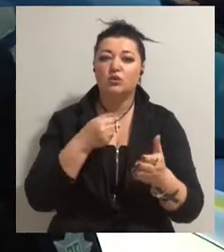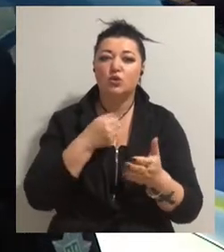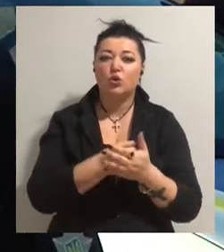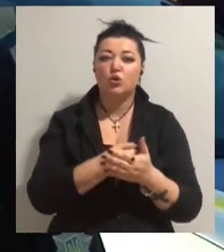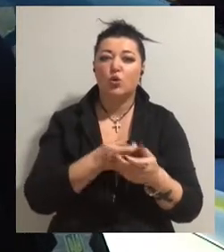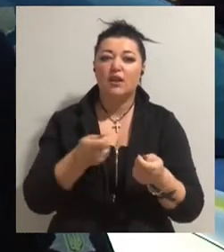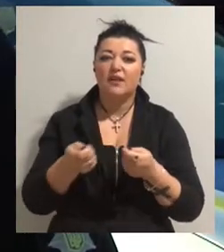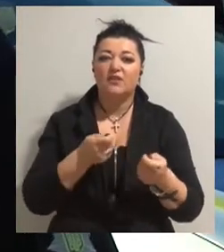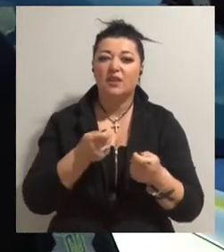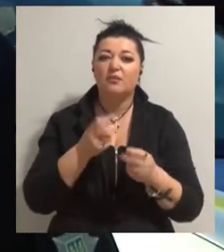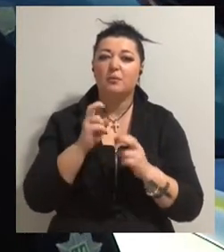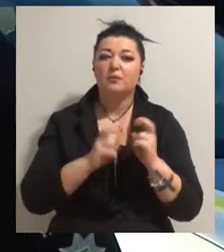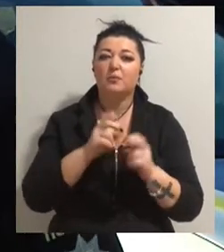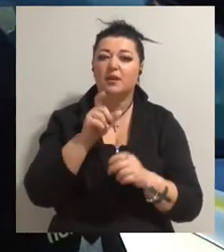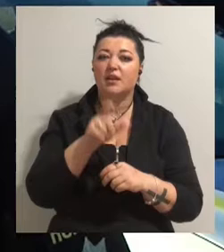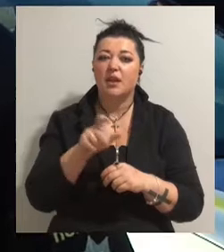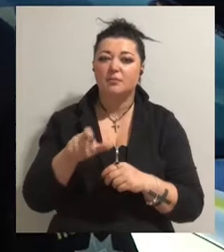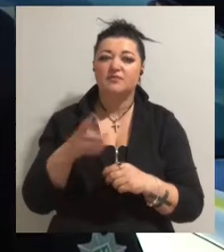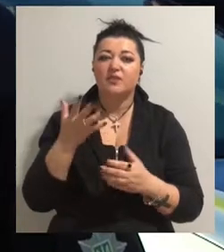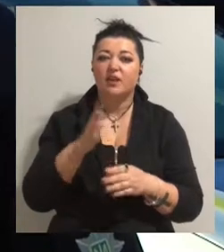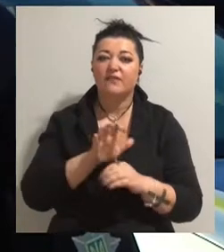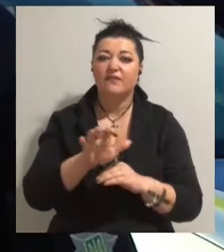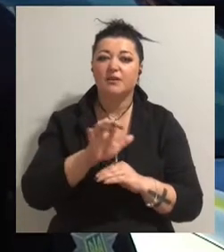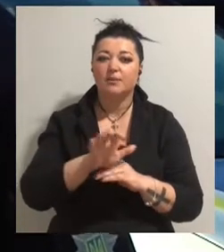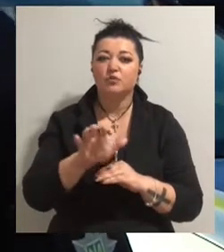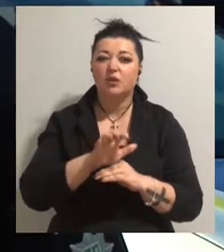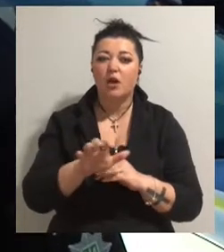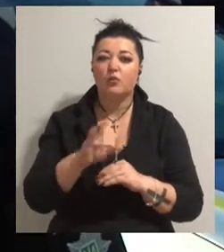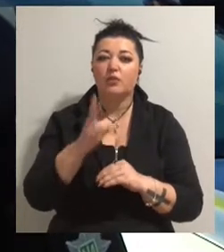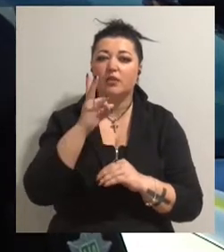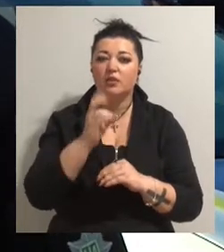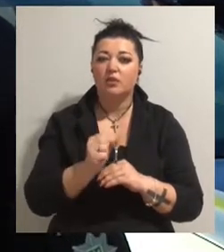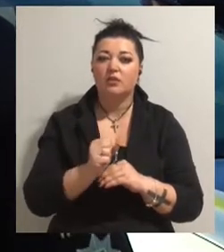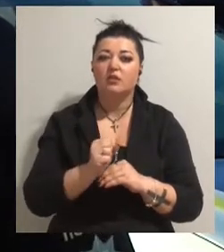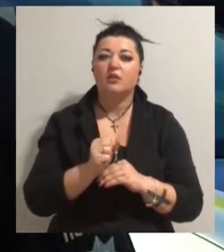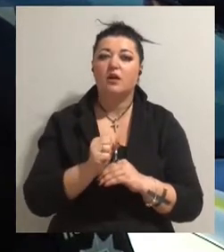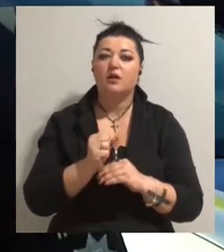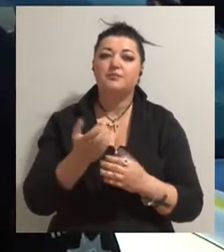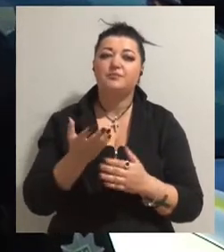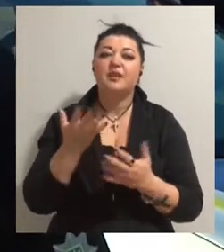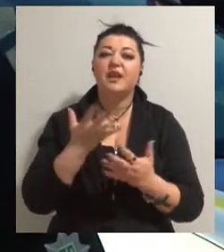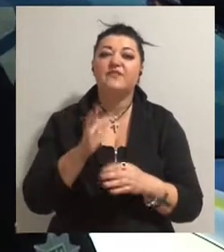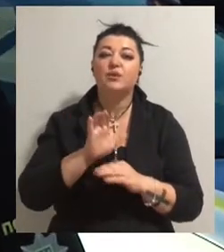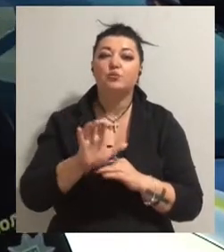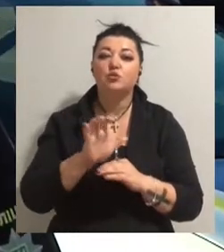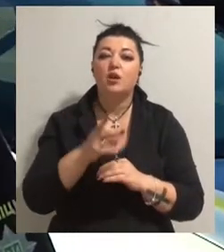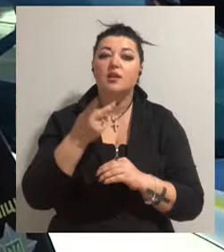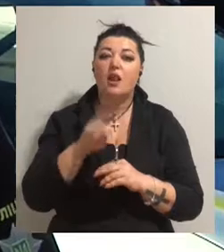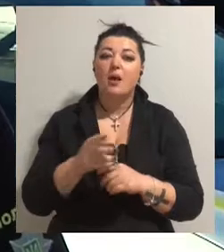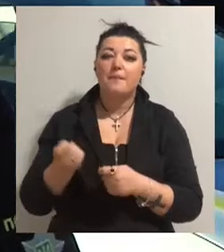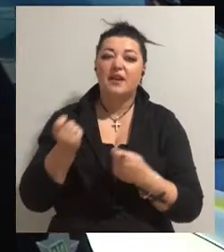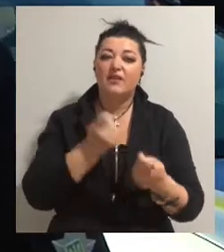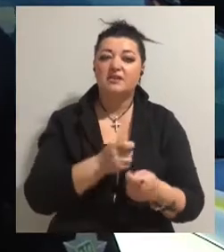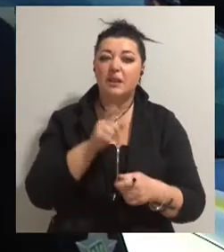підприємств, які випускають для перевезення пасажирів